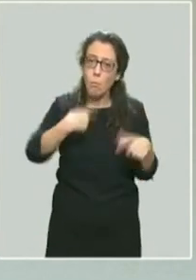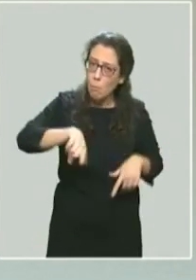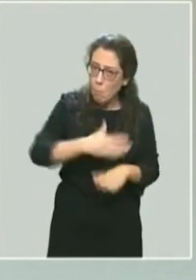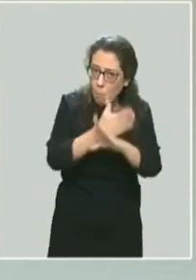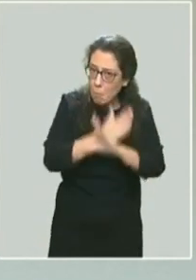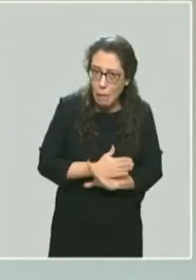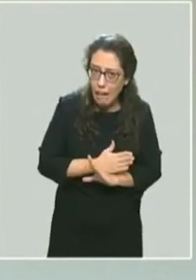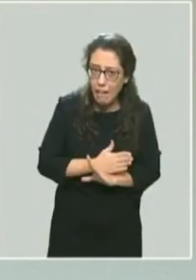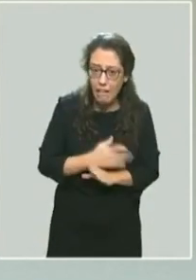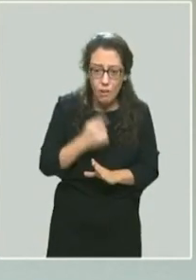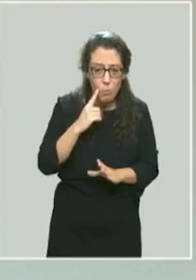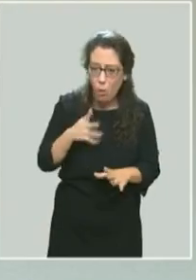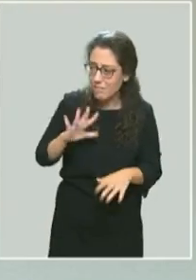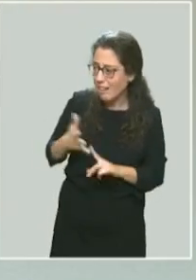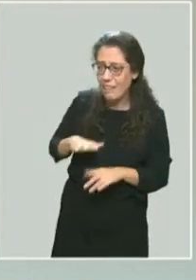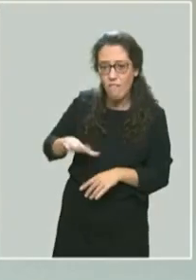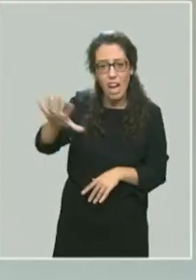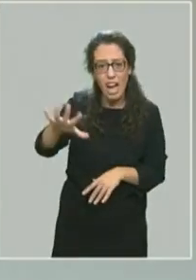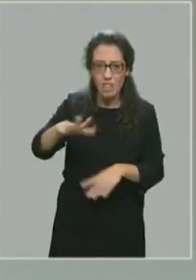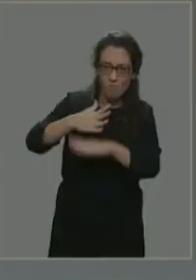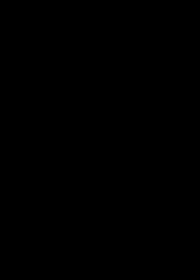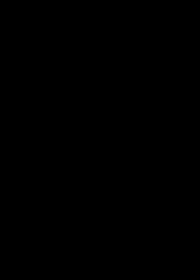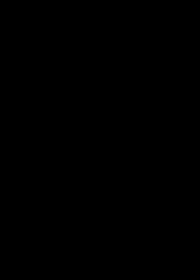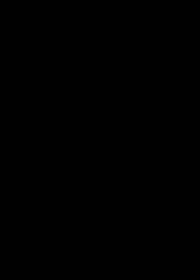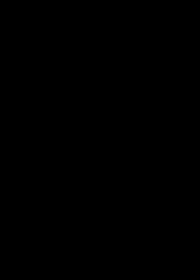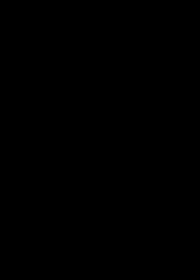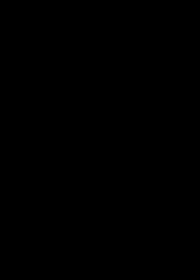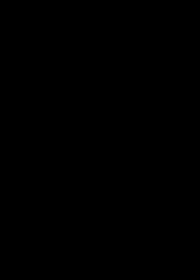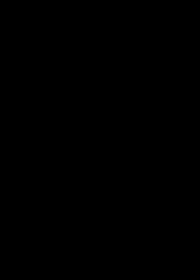Mais dans les prochaines semaines, nous disposerons d'une arme supplémentaire.